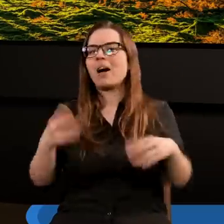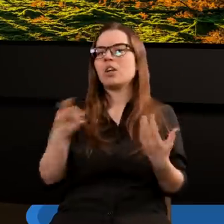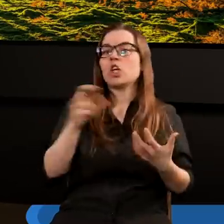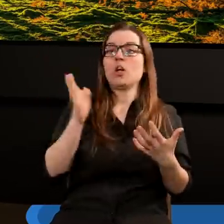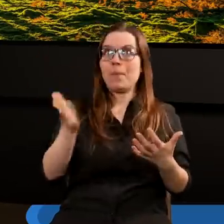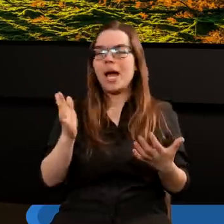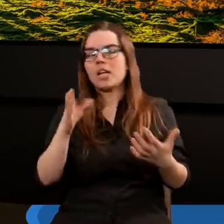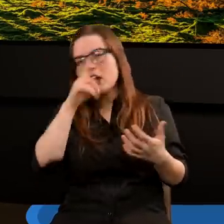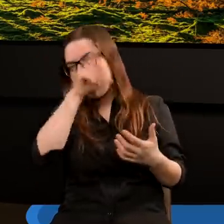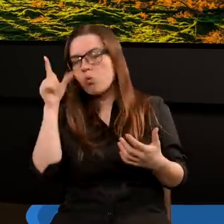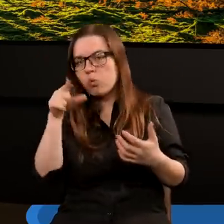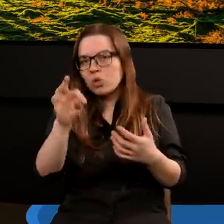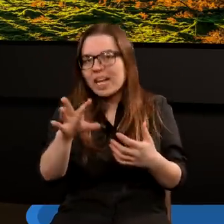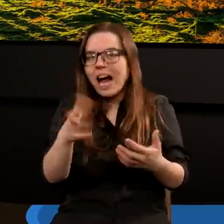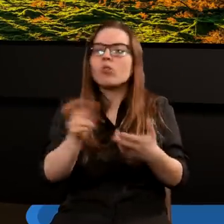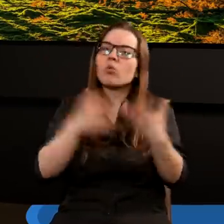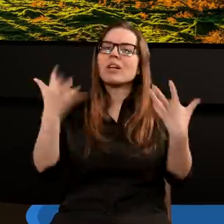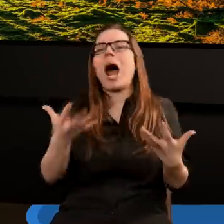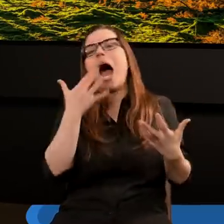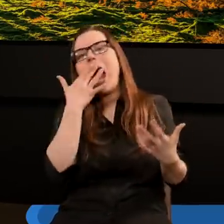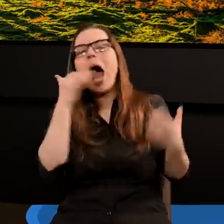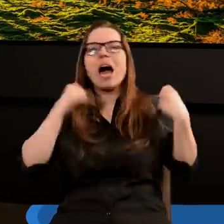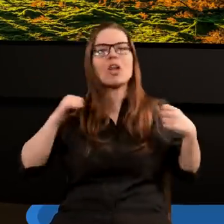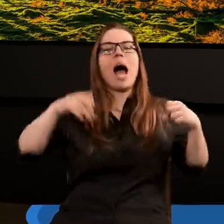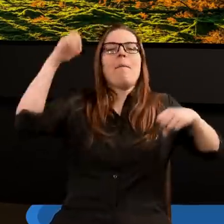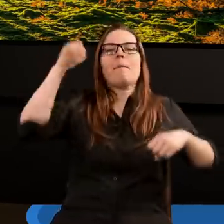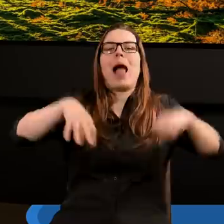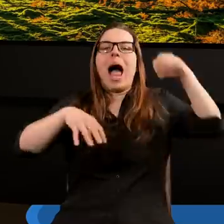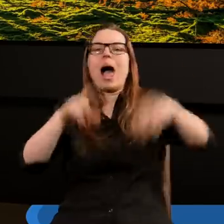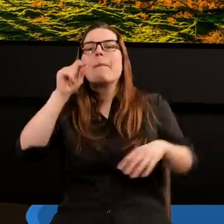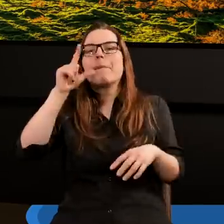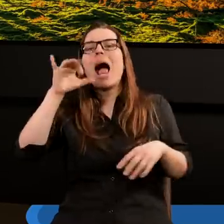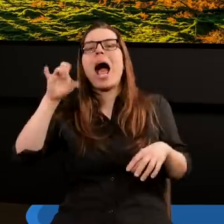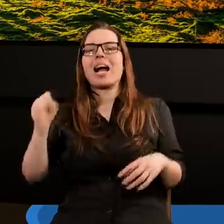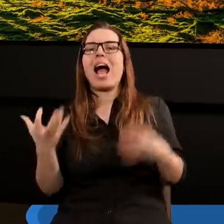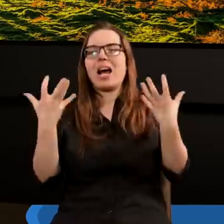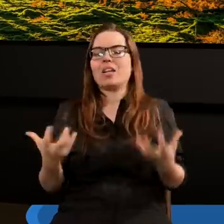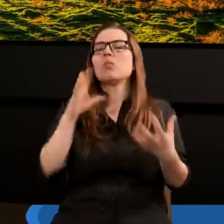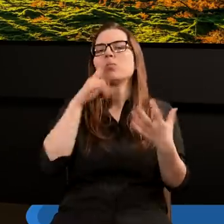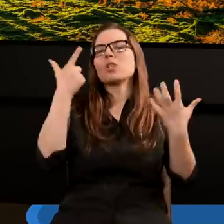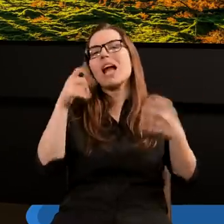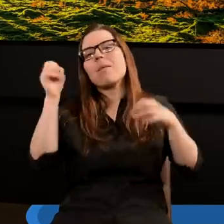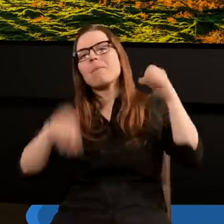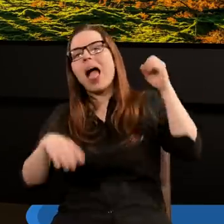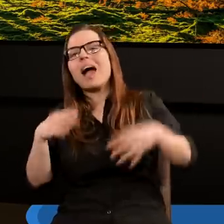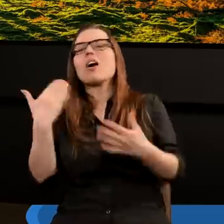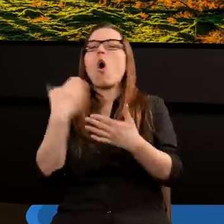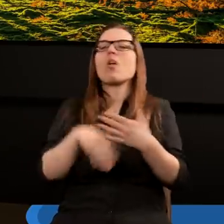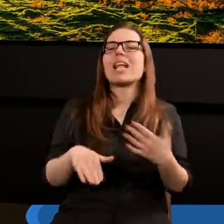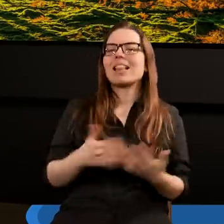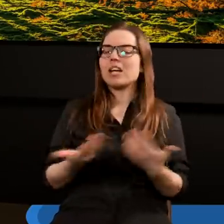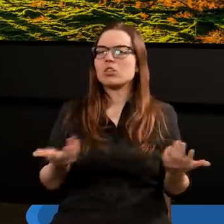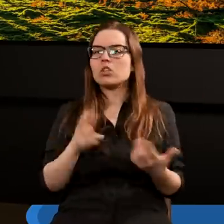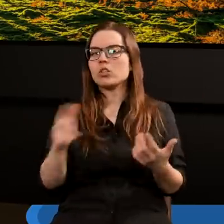będzie kiedyś taka grupa ludzi, która będzie czekać na właśnie chociażby te siedem plag ostatecznych. No bo jeżeli to jest